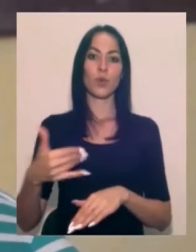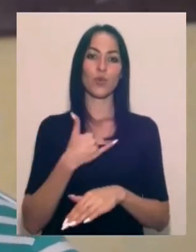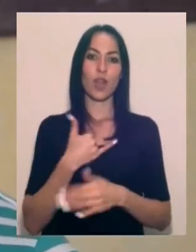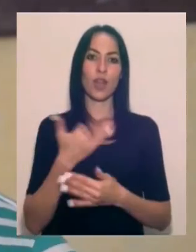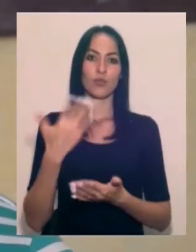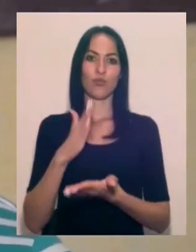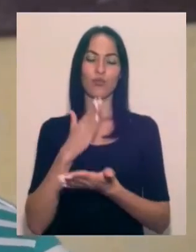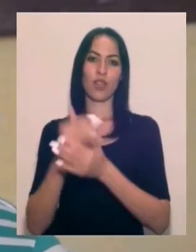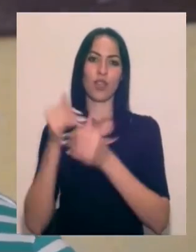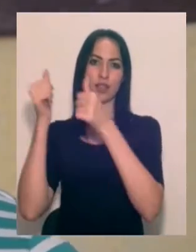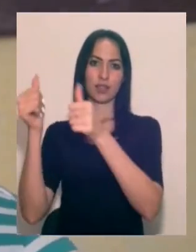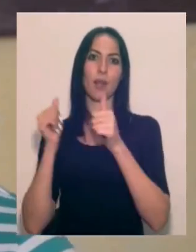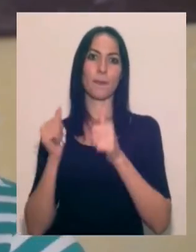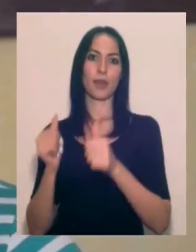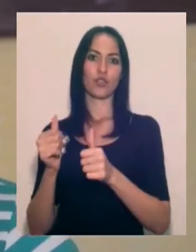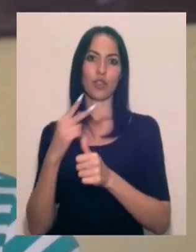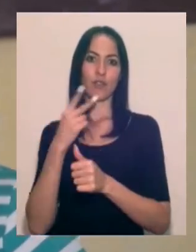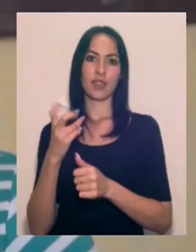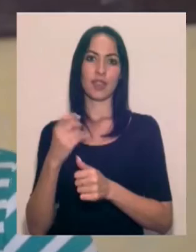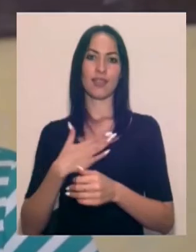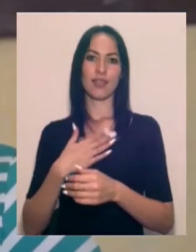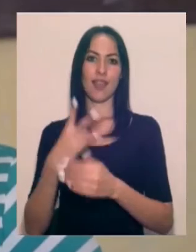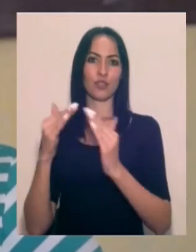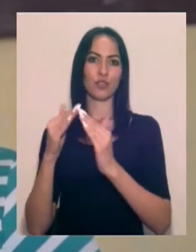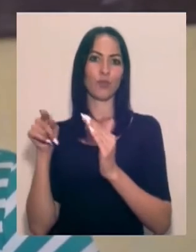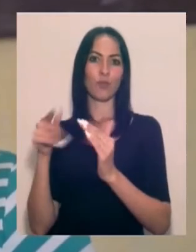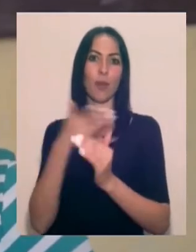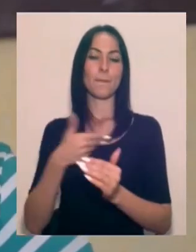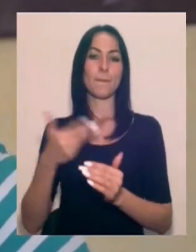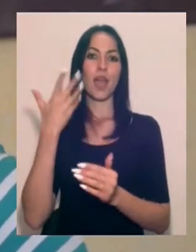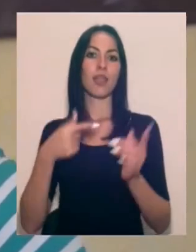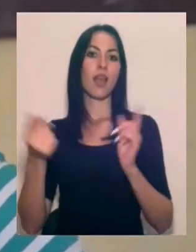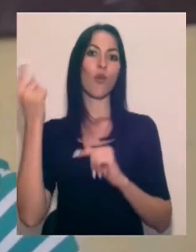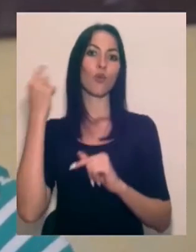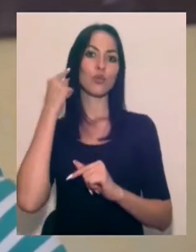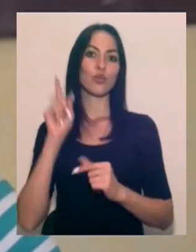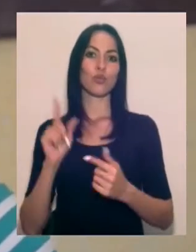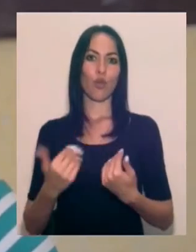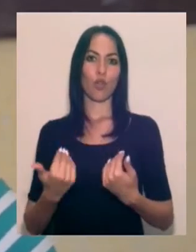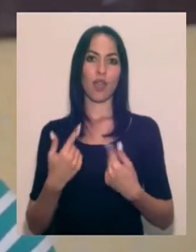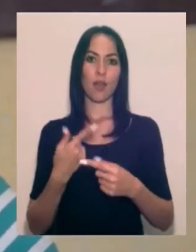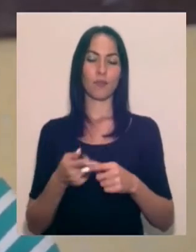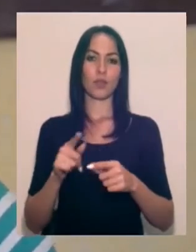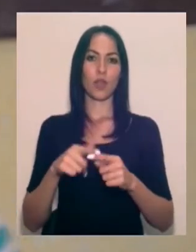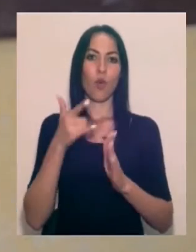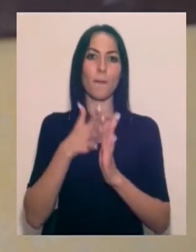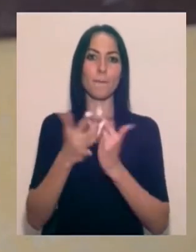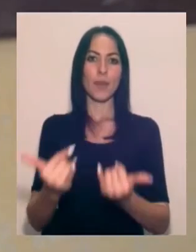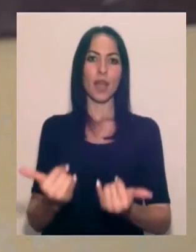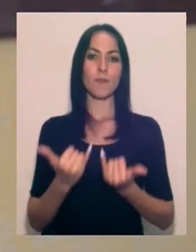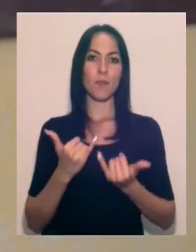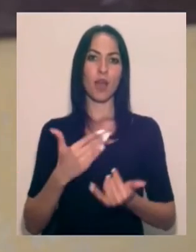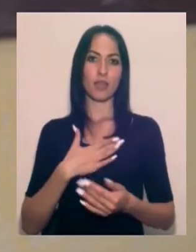керівнику на нашому фасаді. Ми, коли услышали, що нам таке розуміння наших проблем,